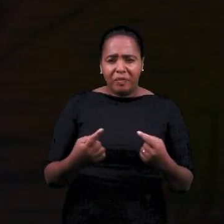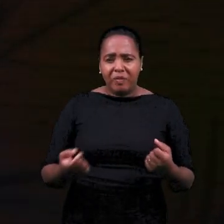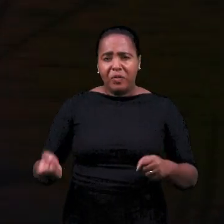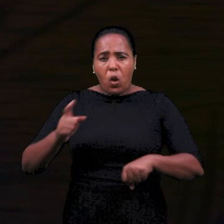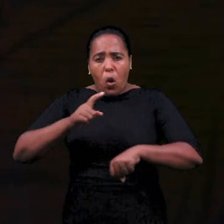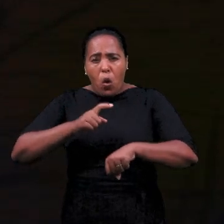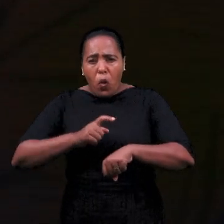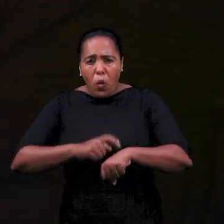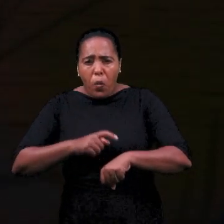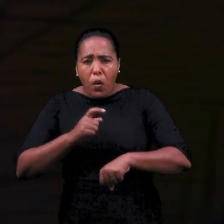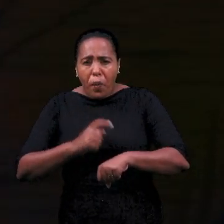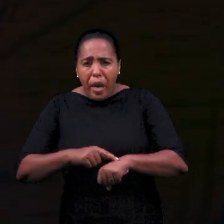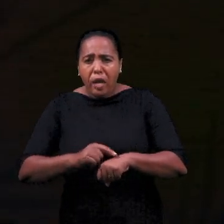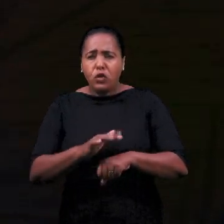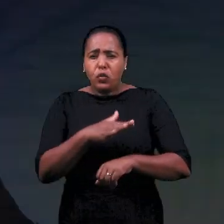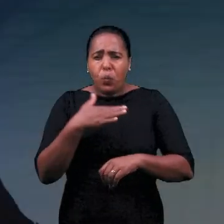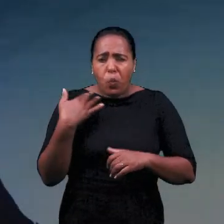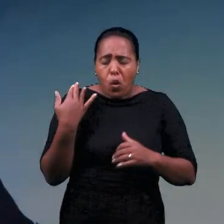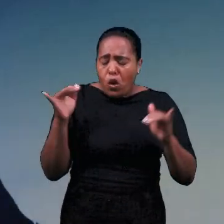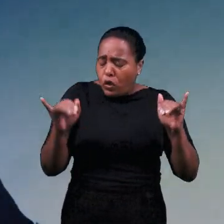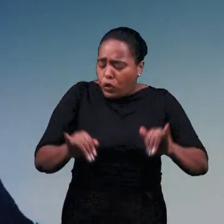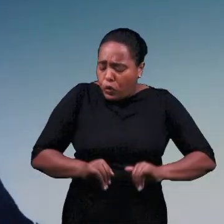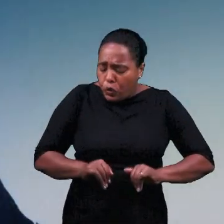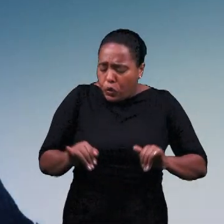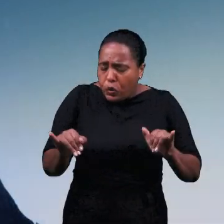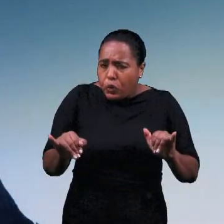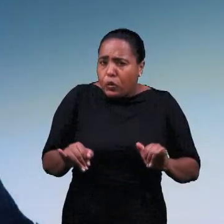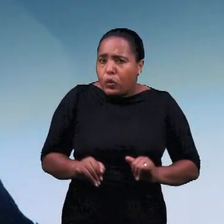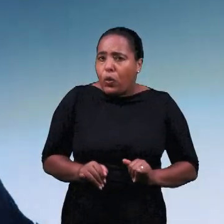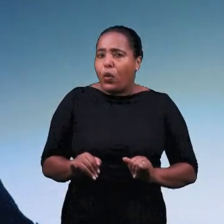и боль зовут